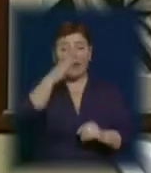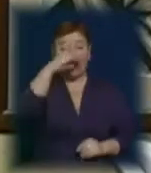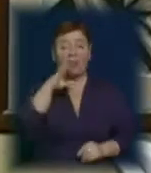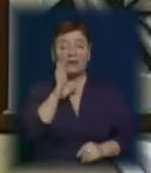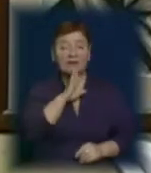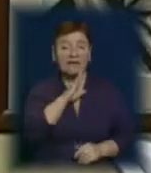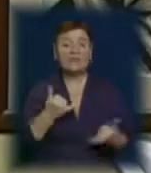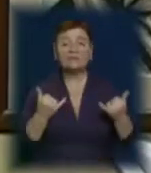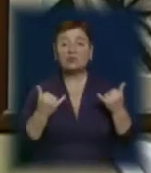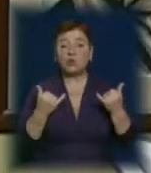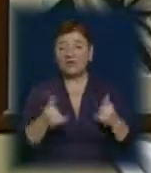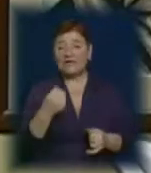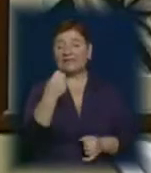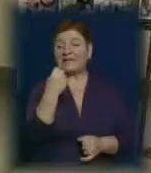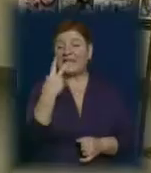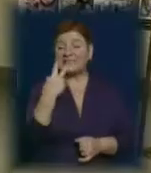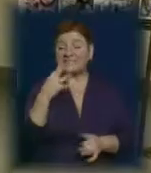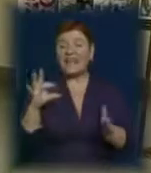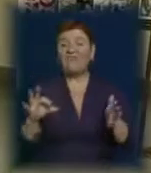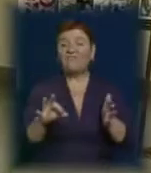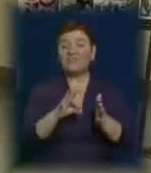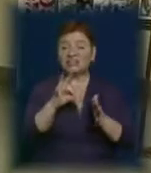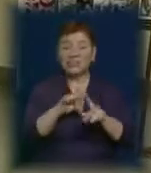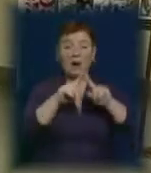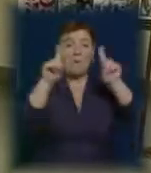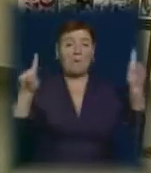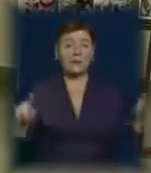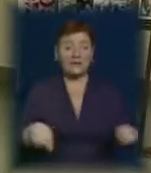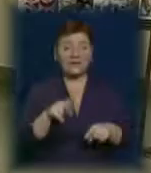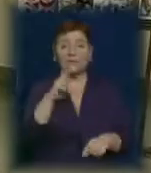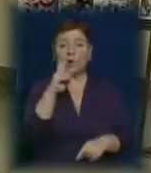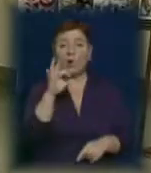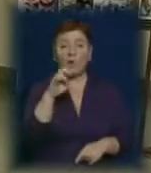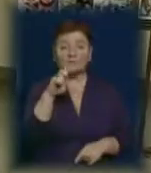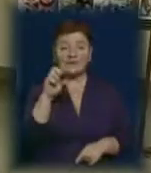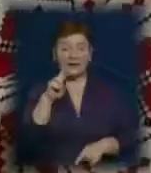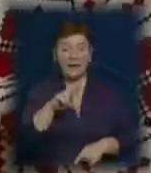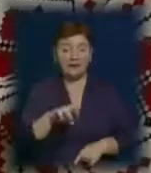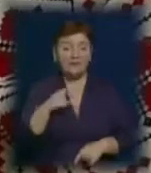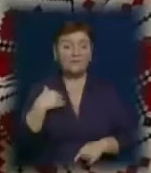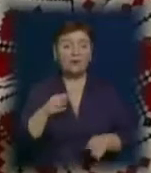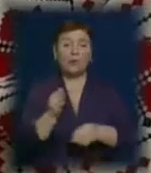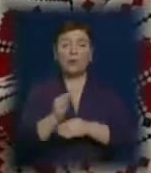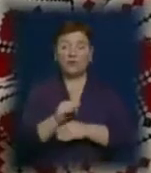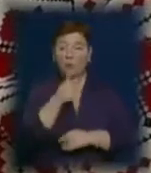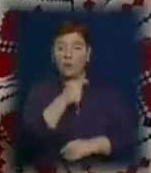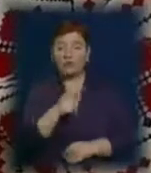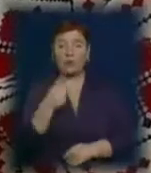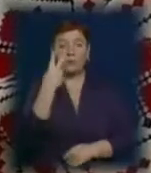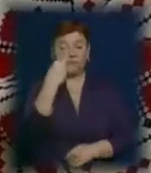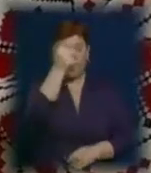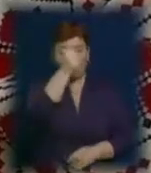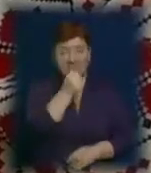Нині школу прикрашають 13 вишитих портретів Кобзаря. Організатори кажуть, експозицію доповнюватимуть протягом двох